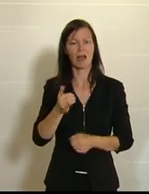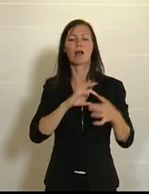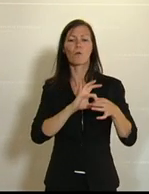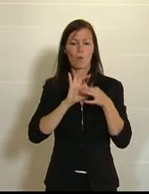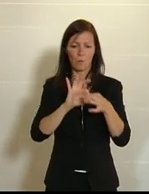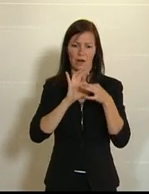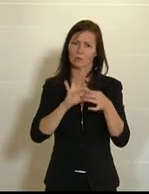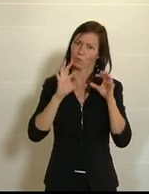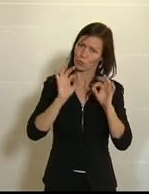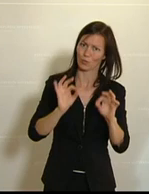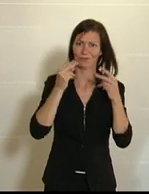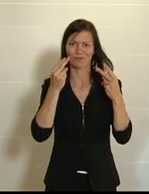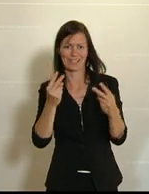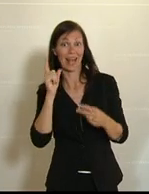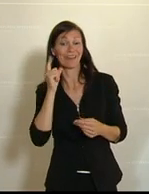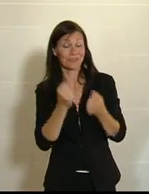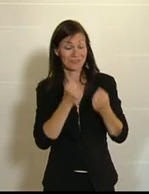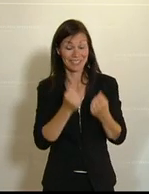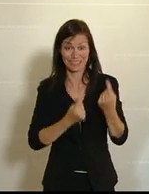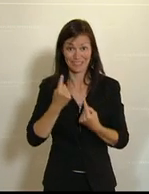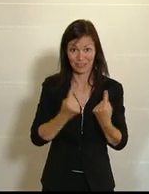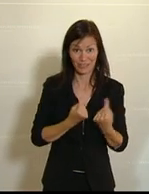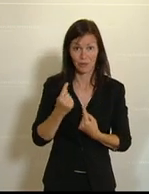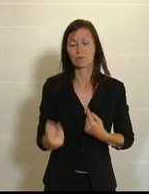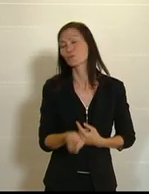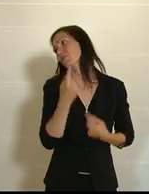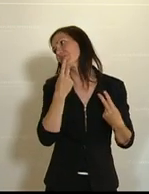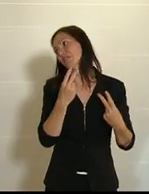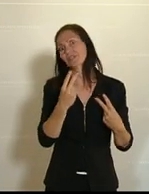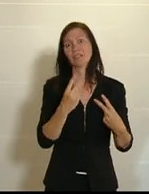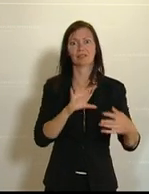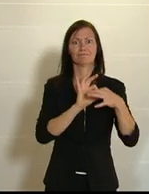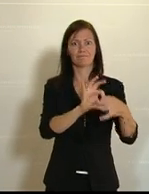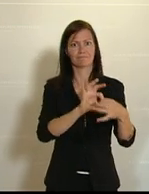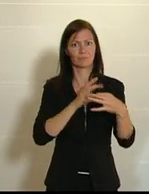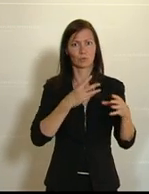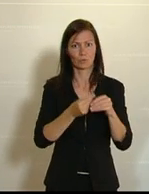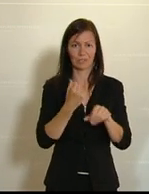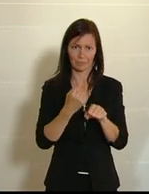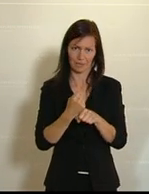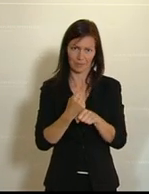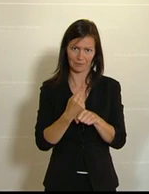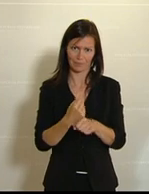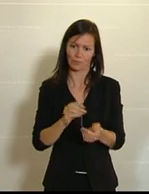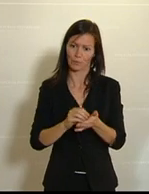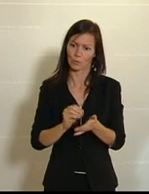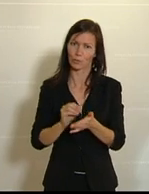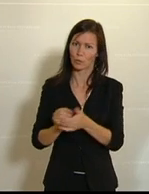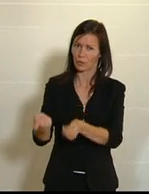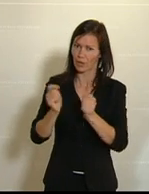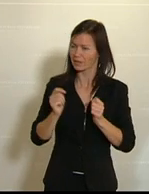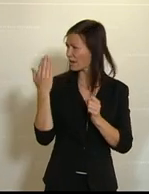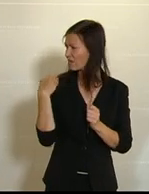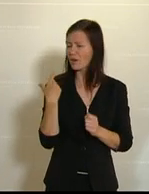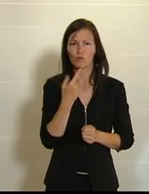aber in schwierigen Situationen, wie es derzeit der Fall ist, ganz besonders wichtig. Und dann gibt es noch einen Antrag, der ist vorher schon